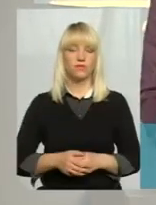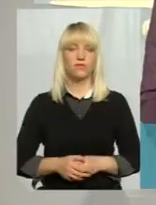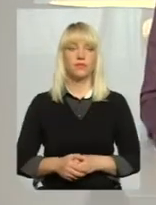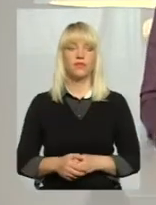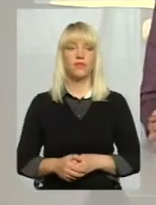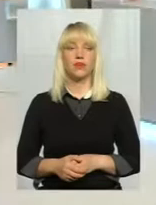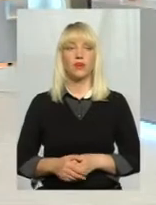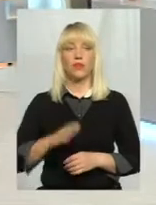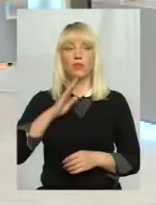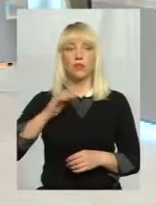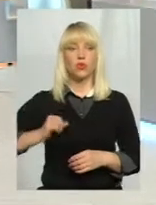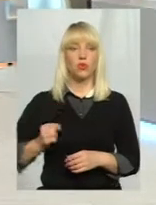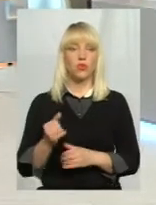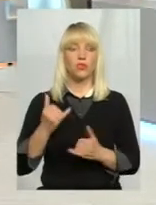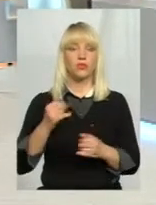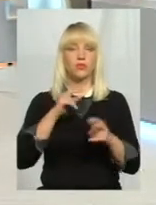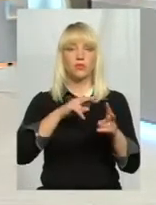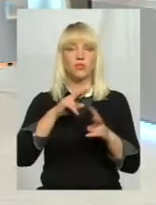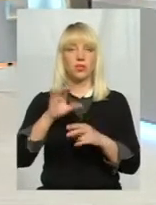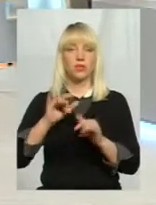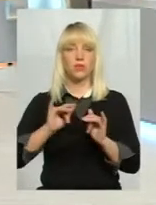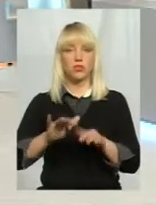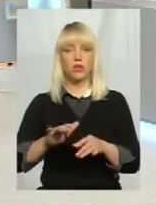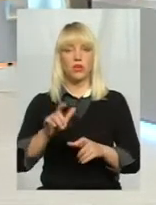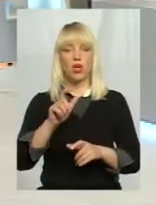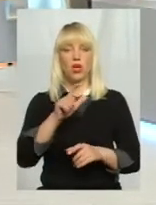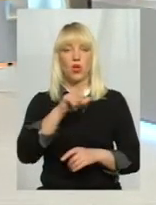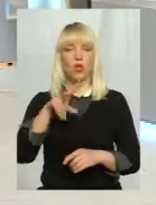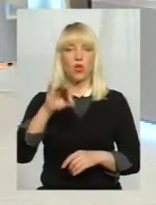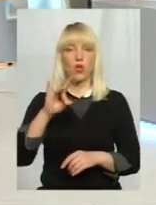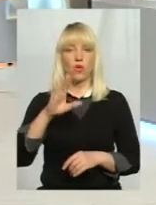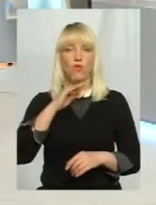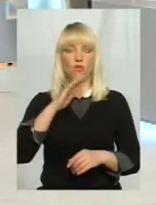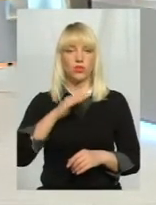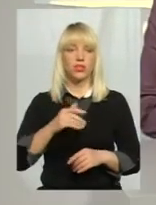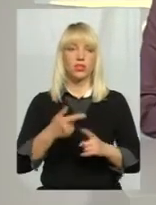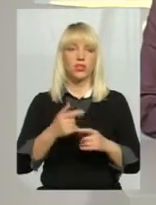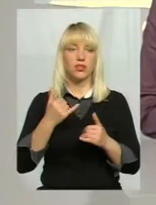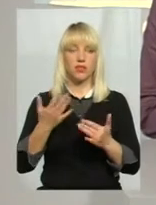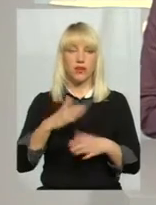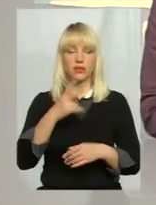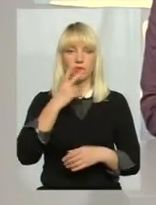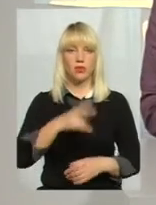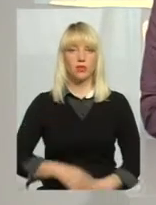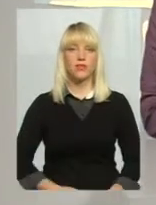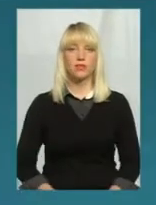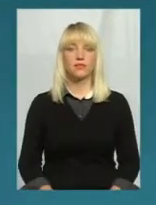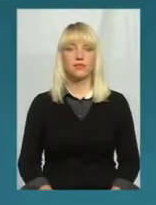Мої колеги, сьогодні поспостерігали за процесом хлорування води. Давайте подивимось і почнемо розмову.